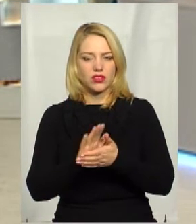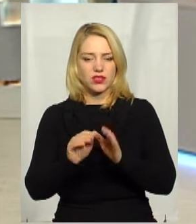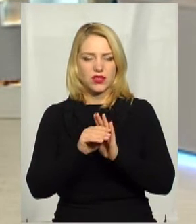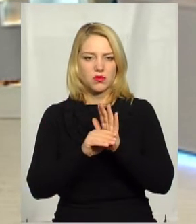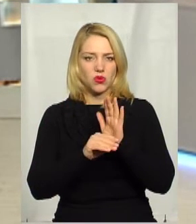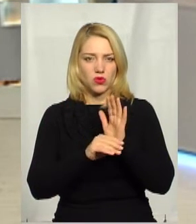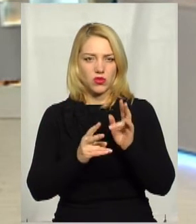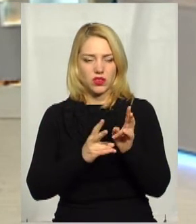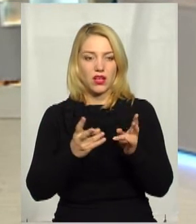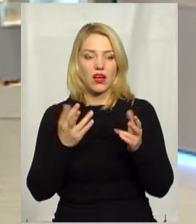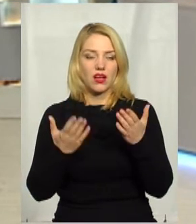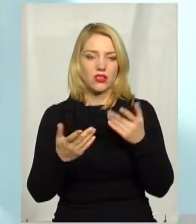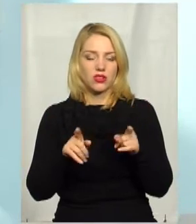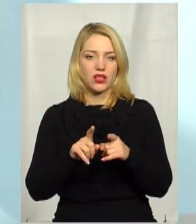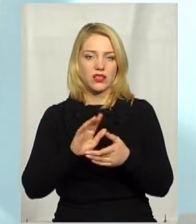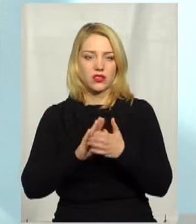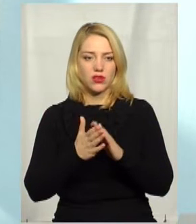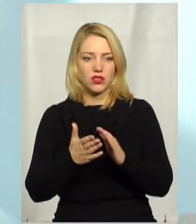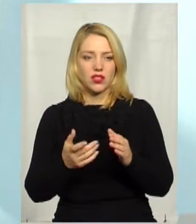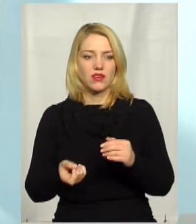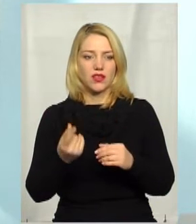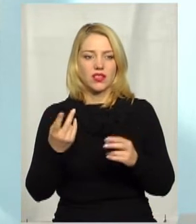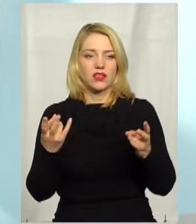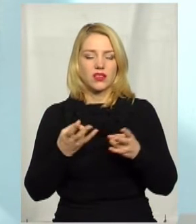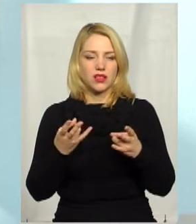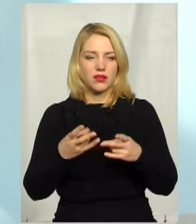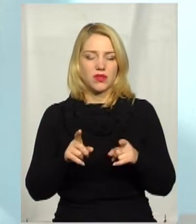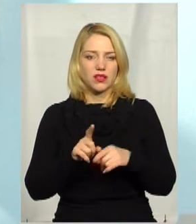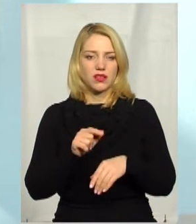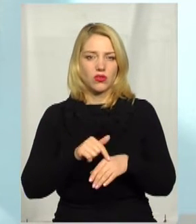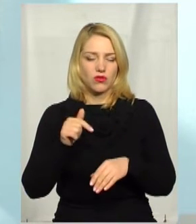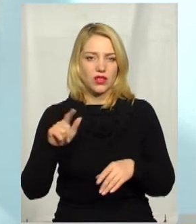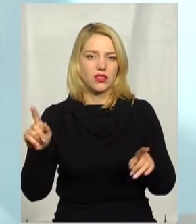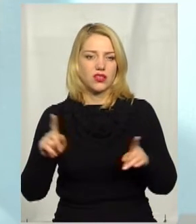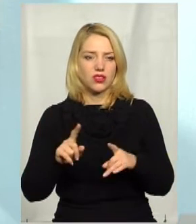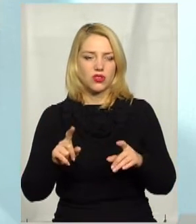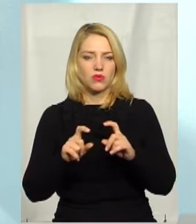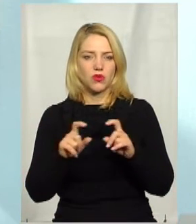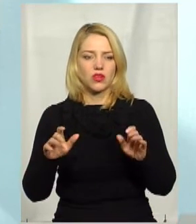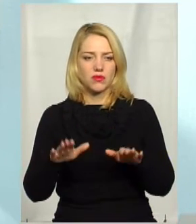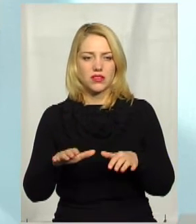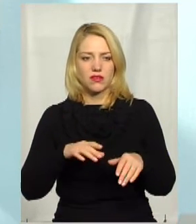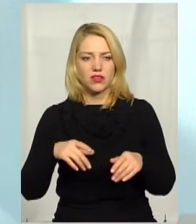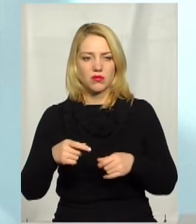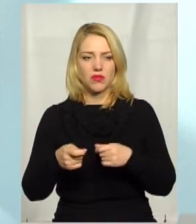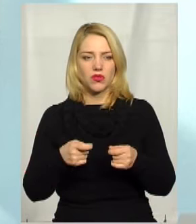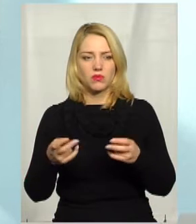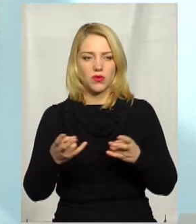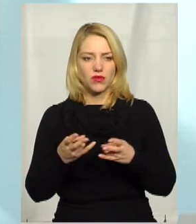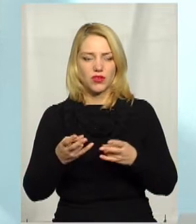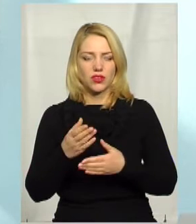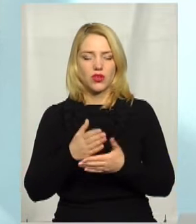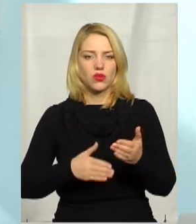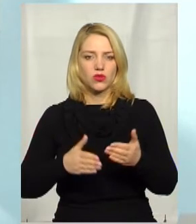Ну, як вже така ситуація склалася, то потрібно реагувати таким чином, щоб органи місцевого самоврядування повинні усунути